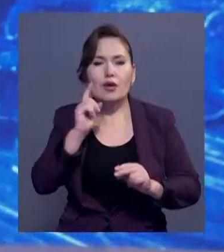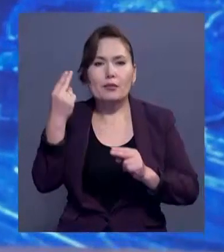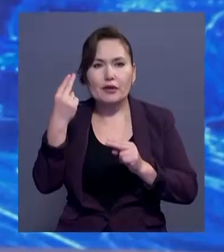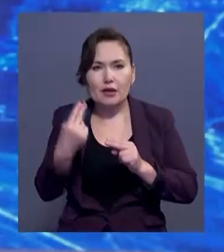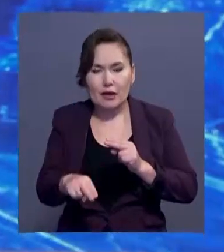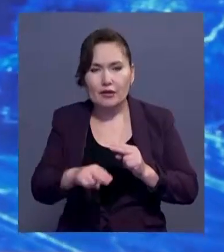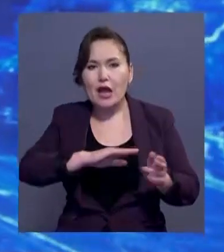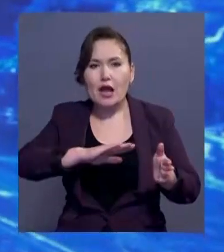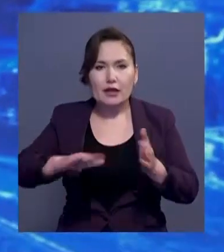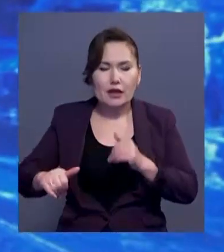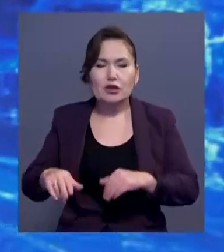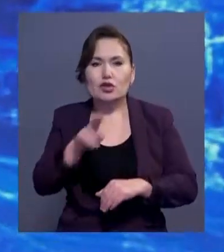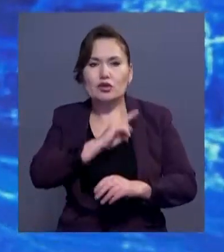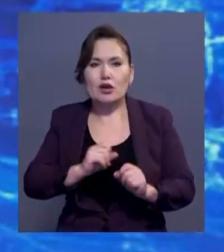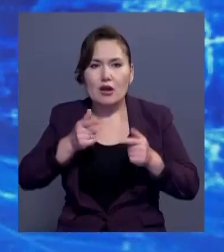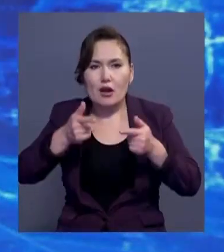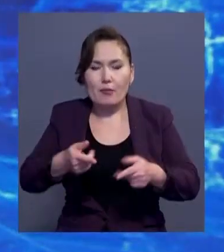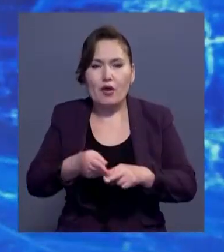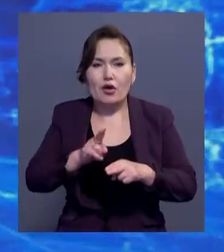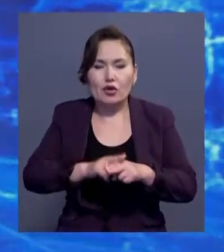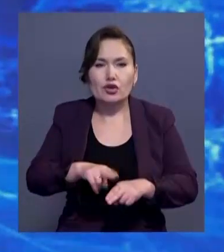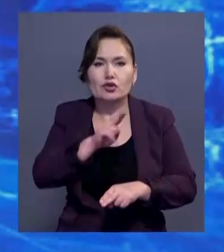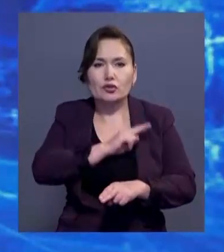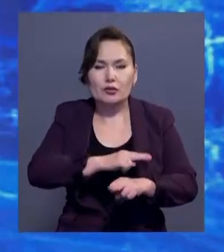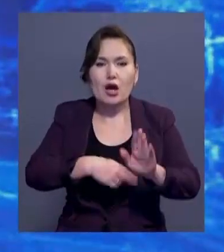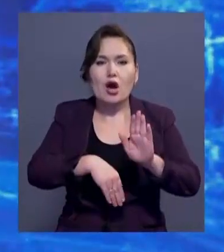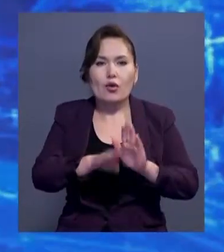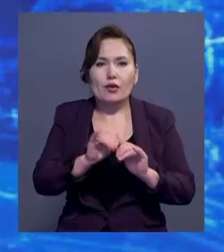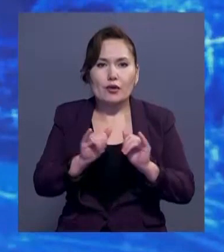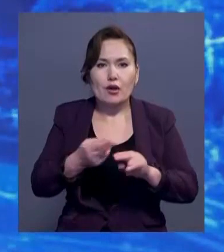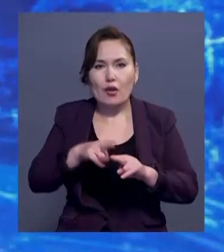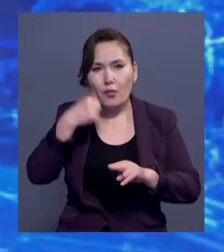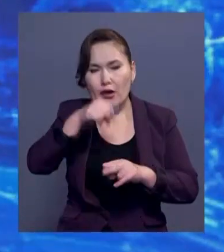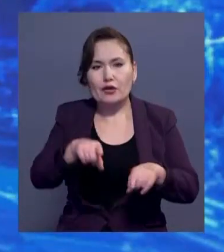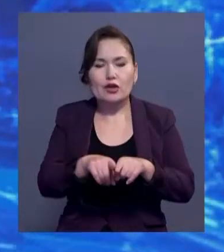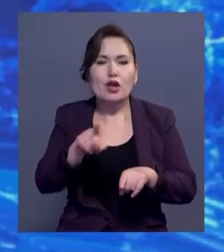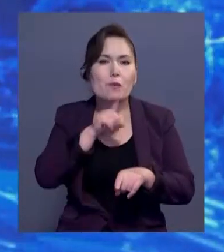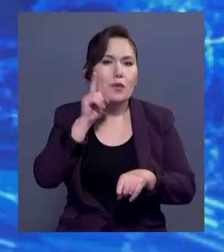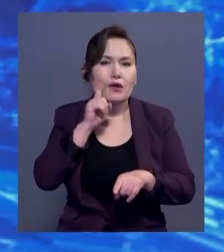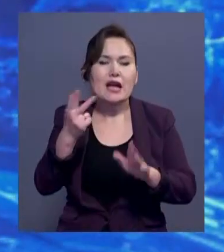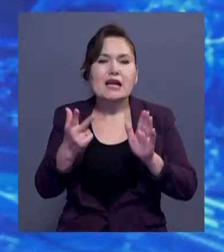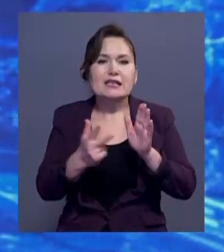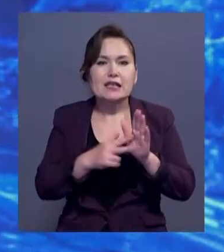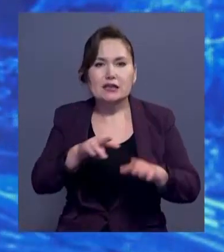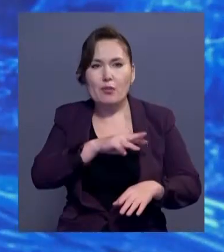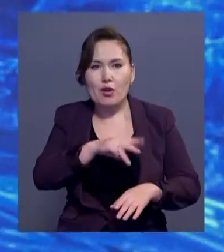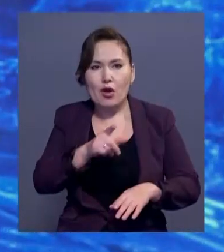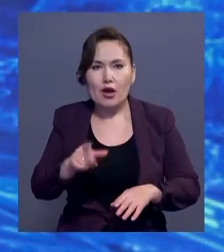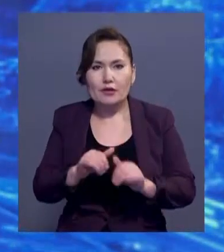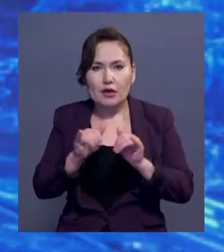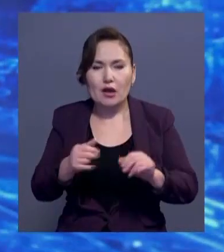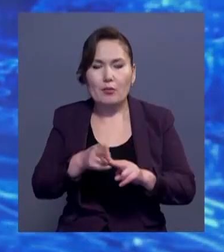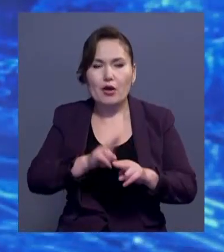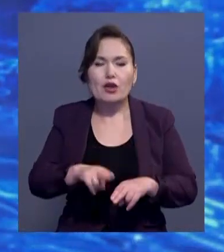орындарын бітірген кезде ембек нарығына қысым күші өтсүйеді. Мәселем, бейл осындай жасардың саны 8 миллионын асты